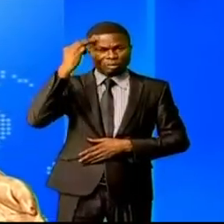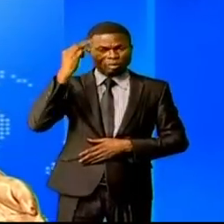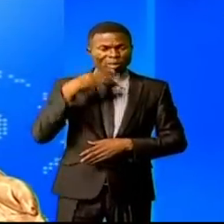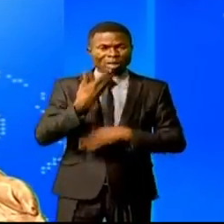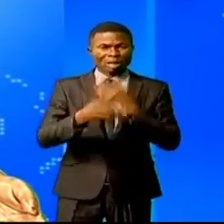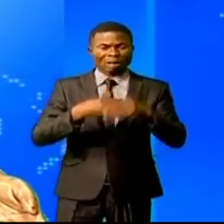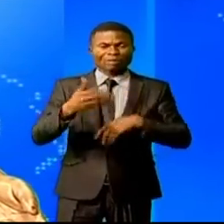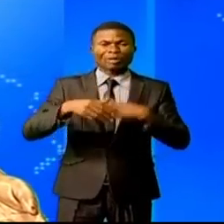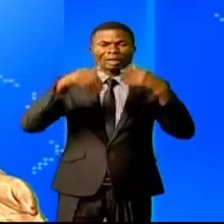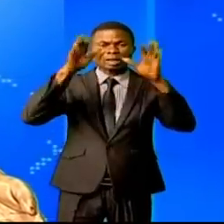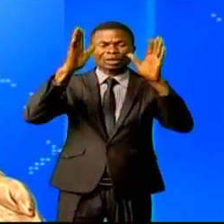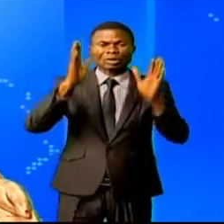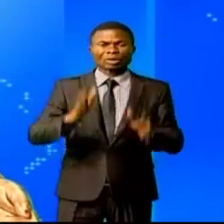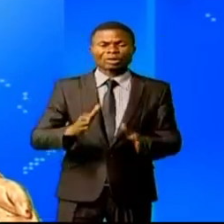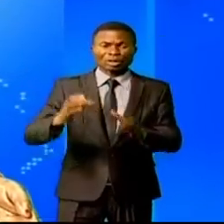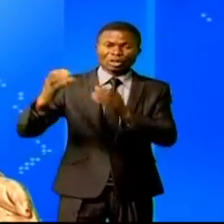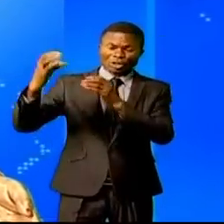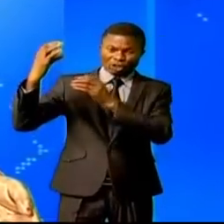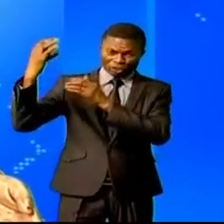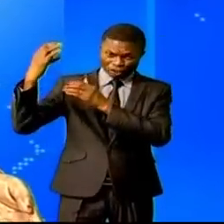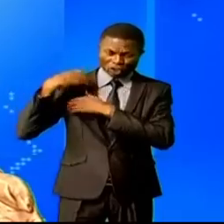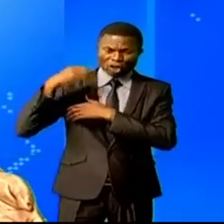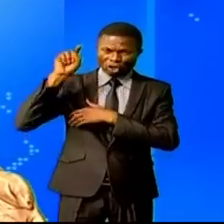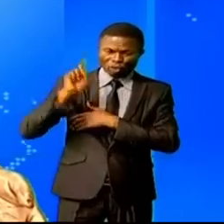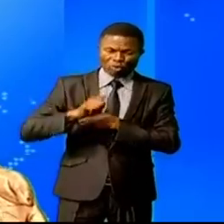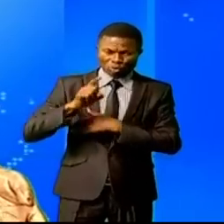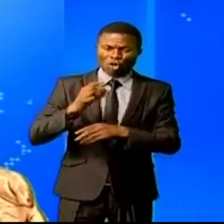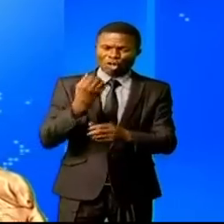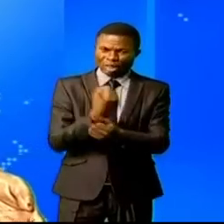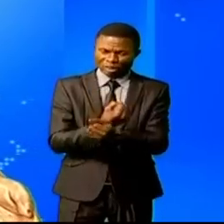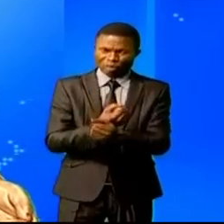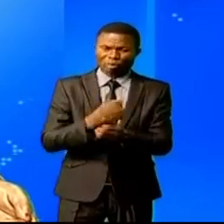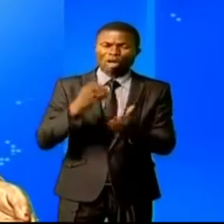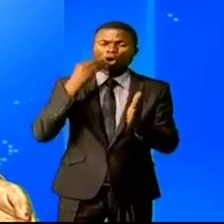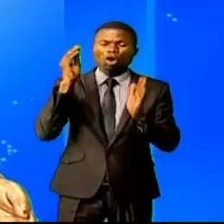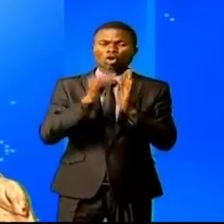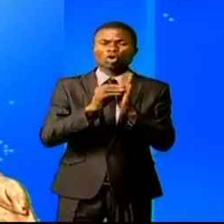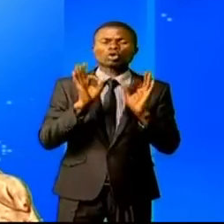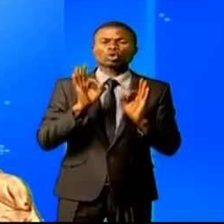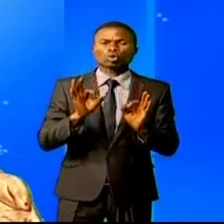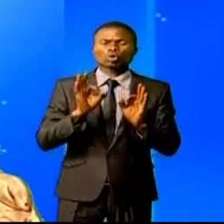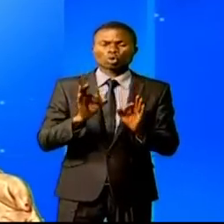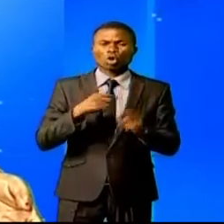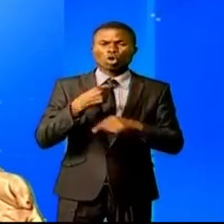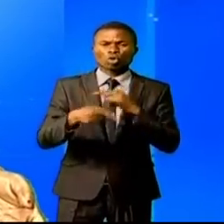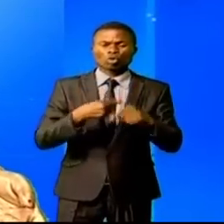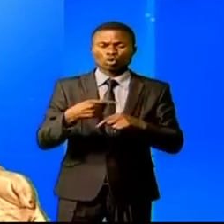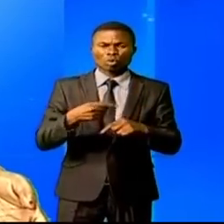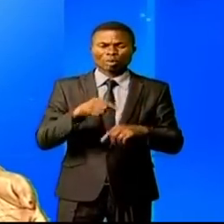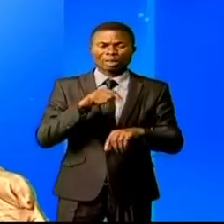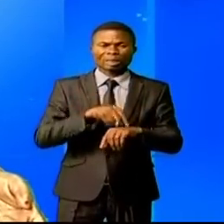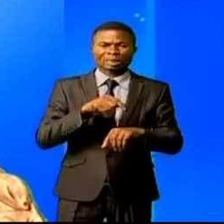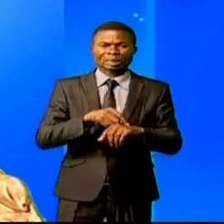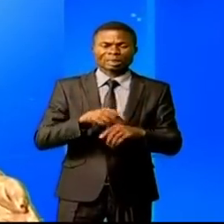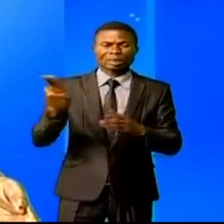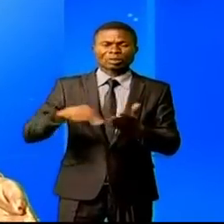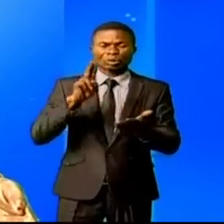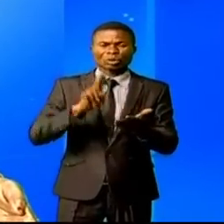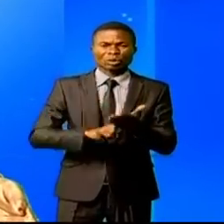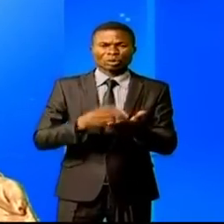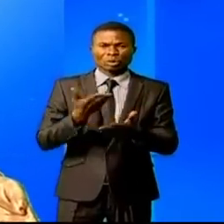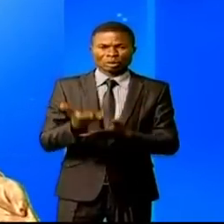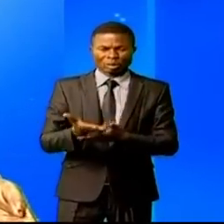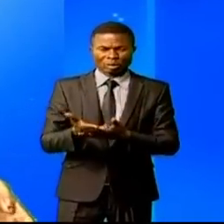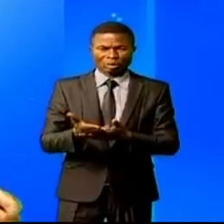Affaires étrangères, est chargé de l'exécution de la présente ordonnance qui sort ses effets à la date de sa signature,